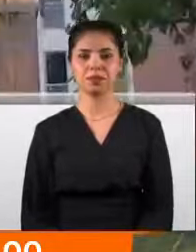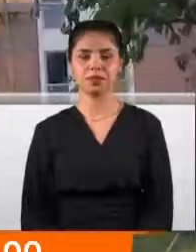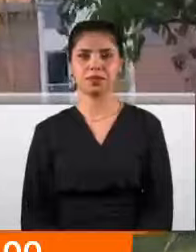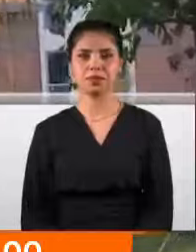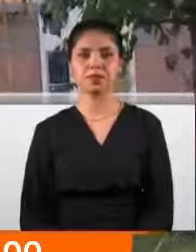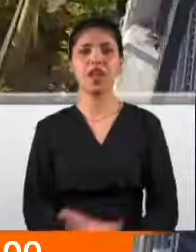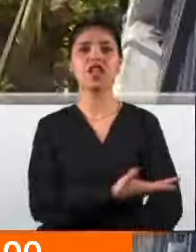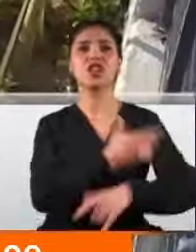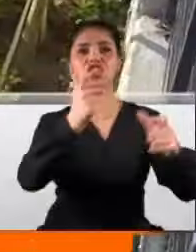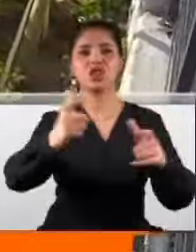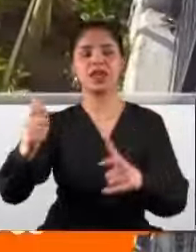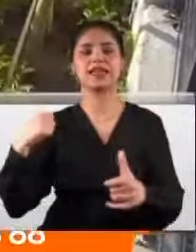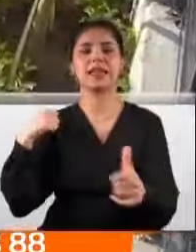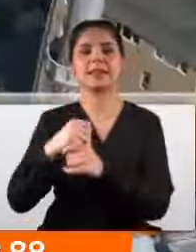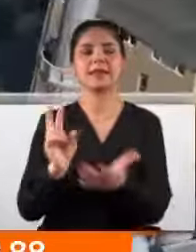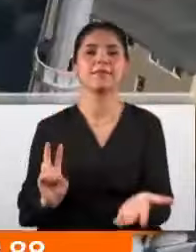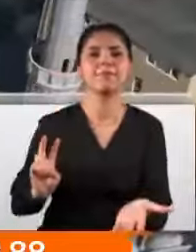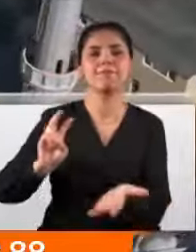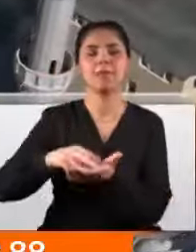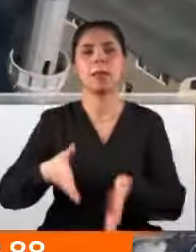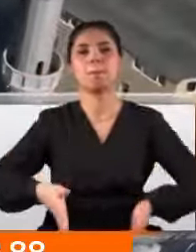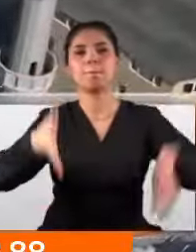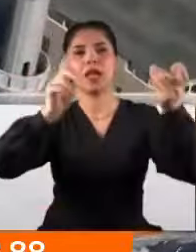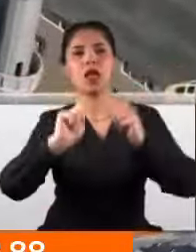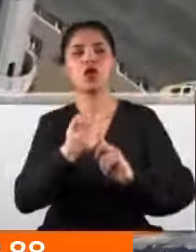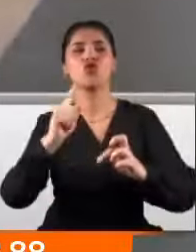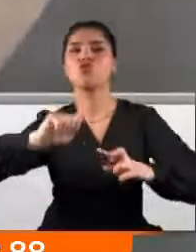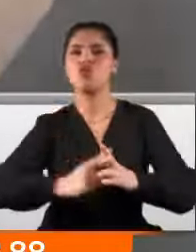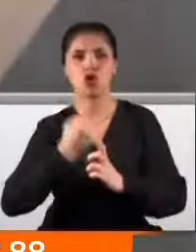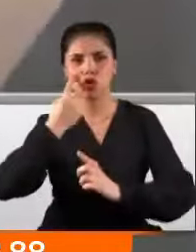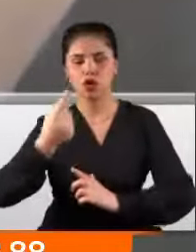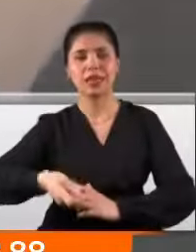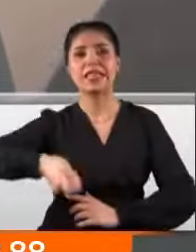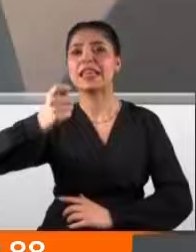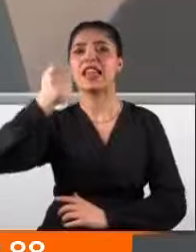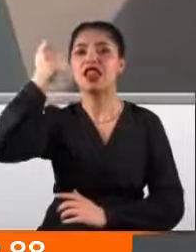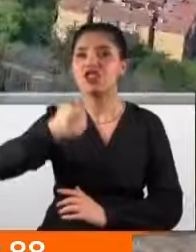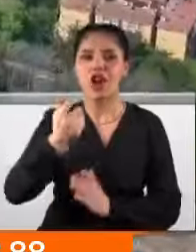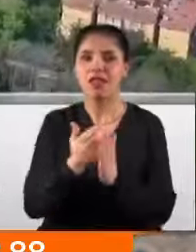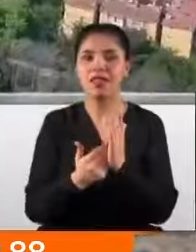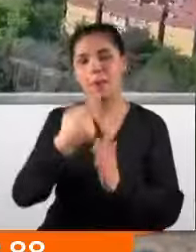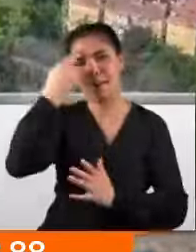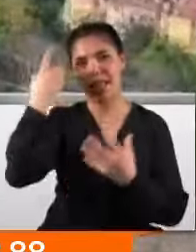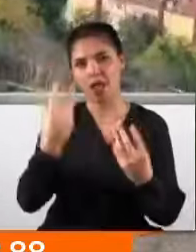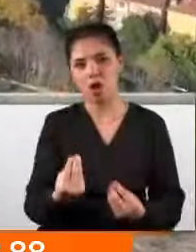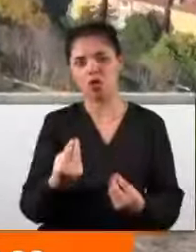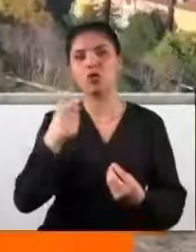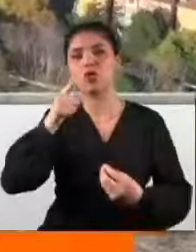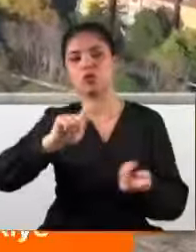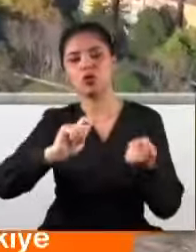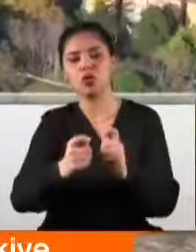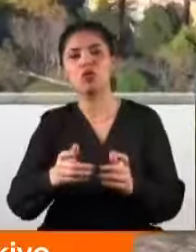Şehirleri yeniden ayağa kaldıracak kentsel dönüşüm projesinde kredi şartları belli oldu. Dönüşüm paketinden